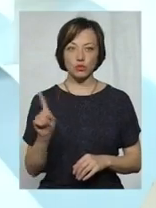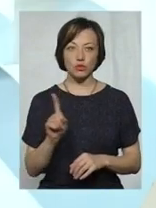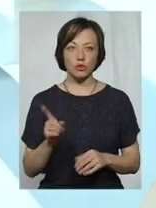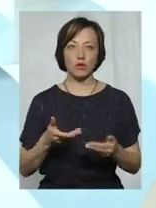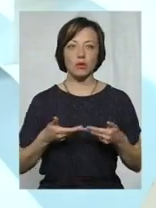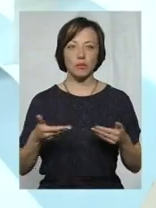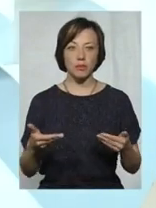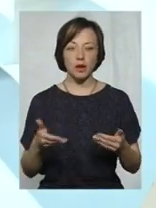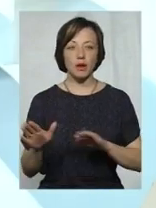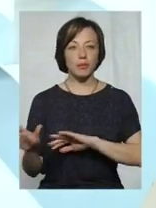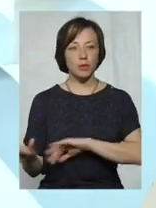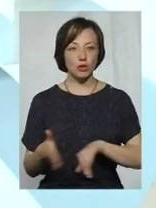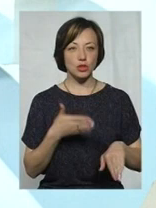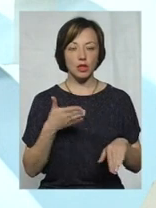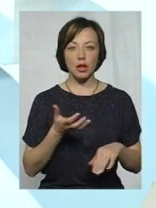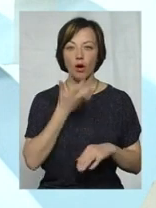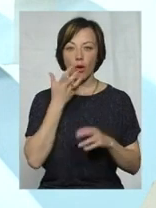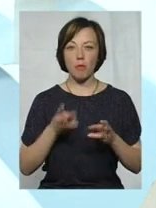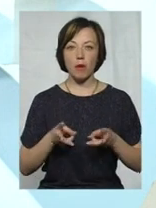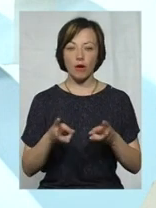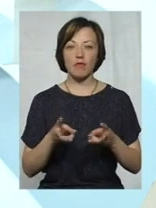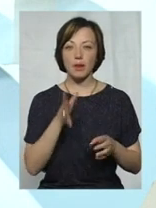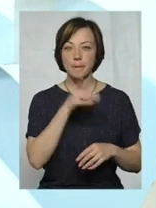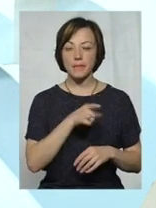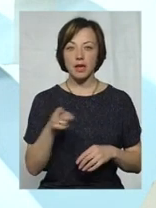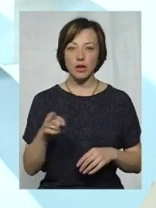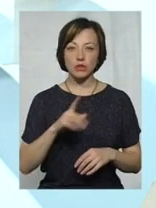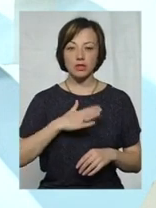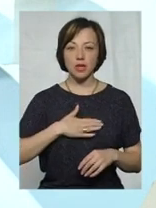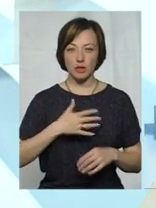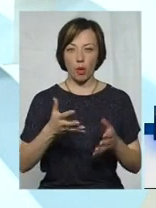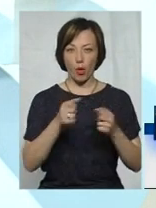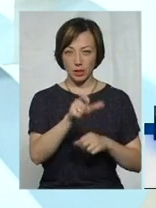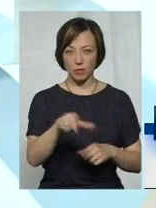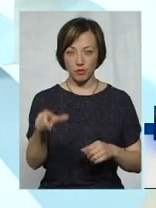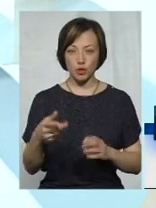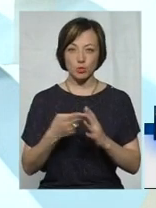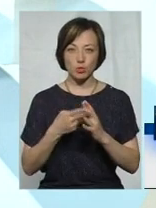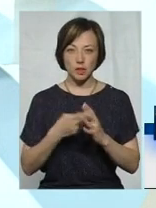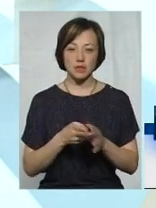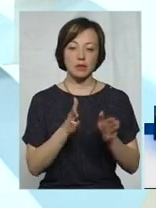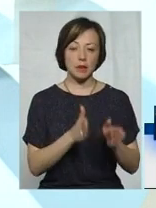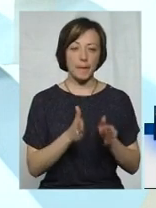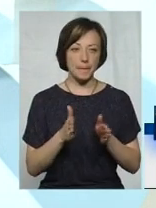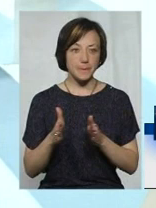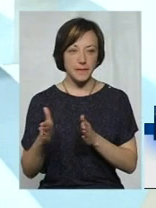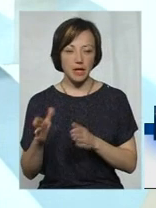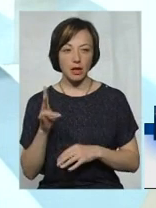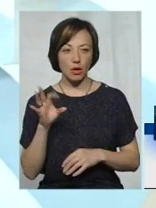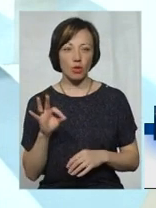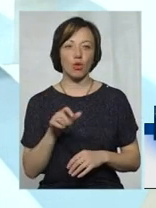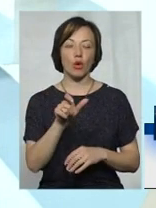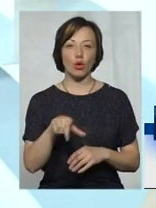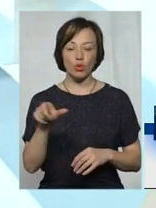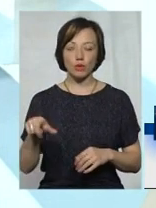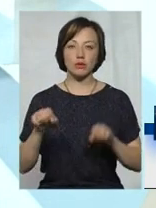пройшли опалюваний період з нашими одержувачами житлових субсидій. Стабільно люди змогли